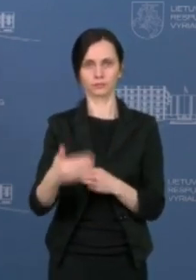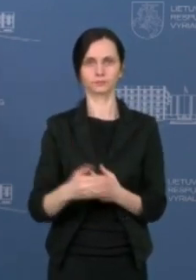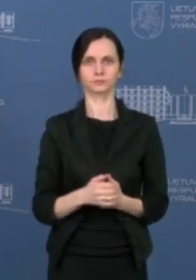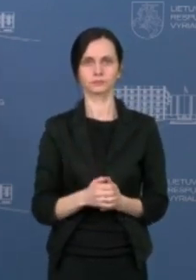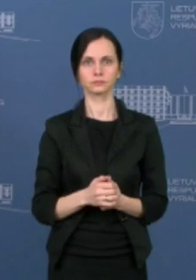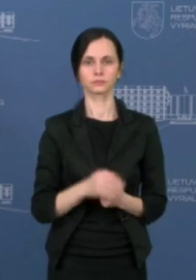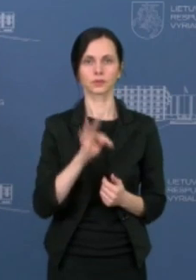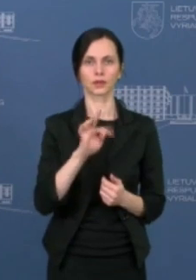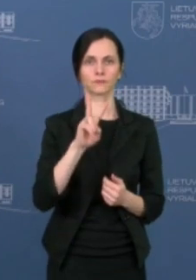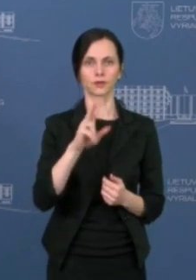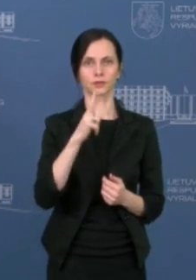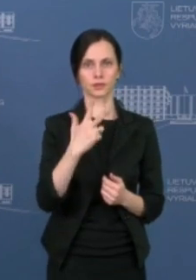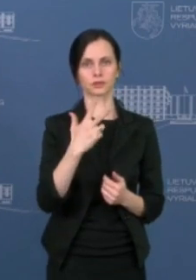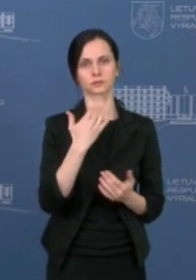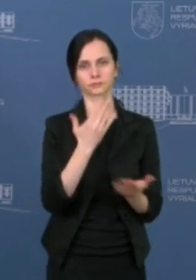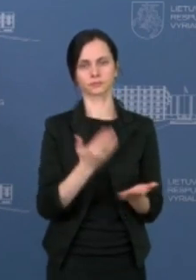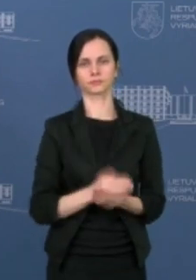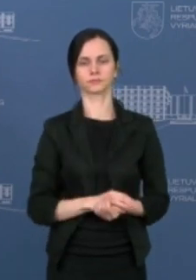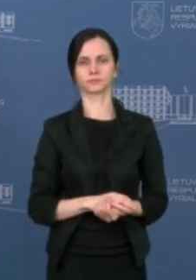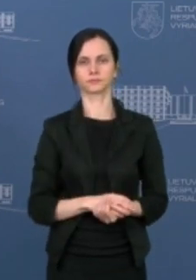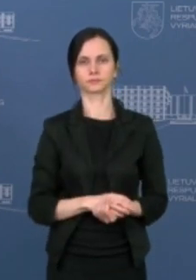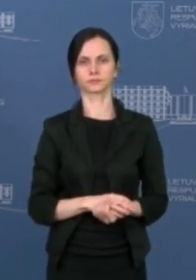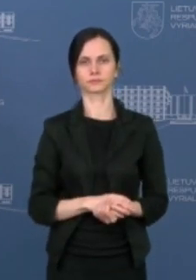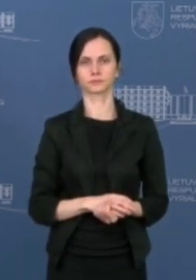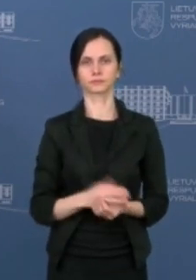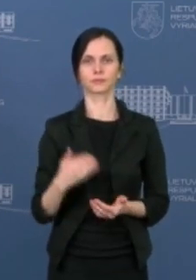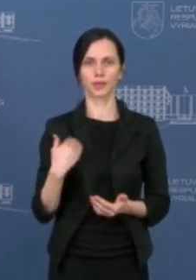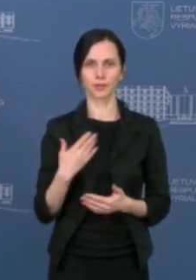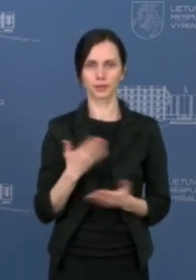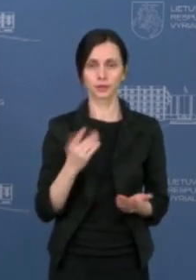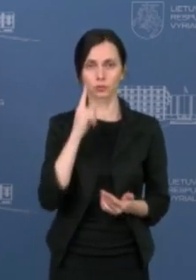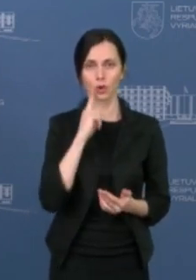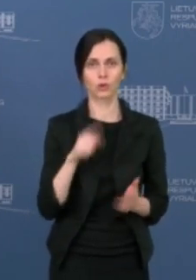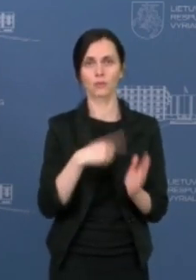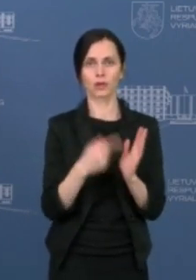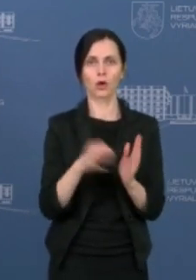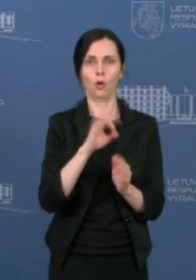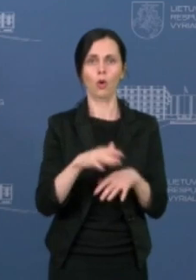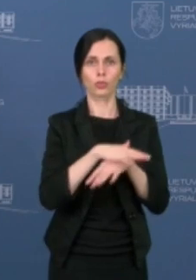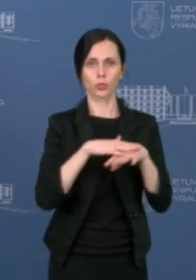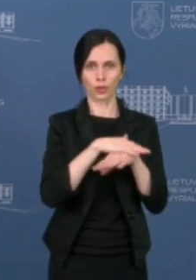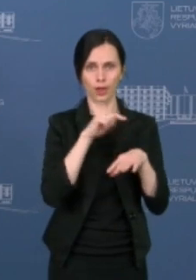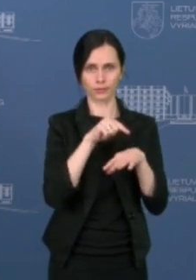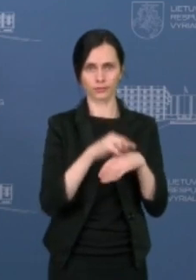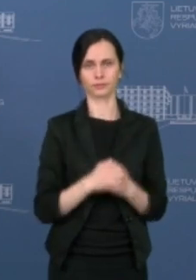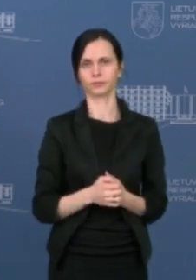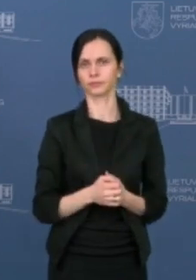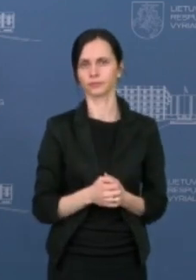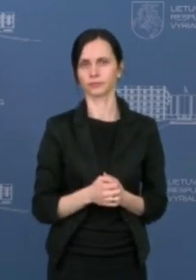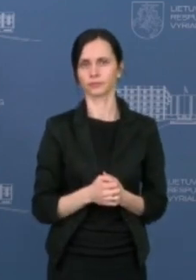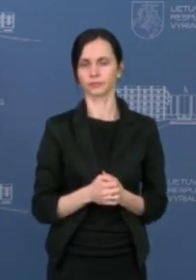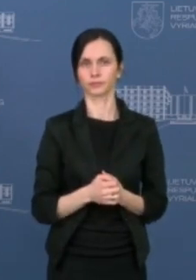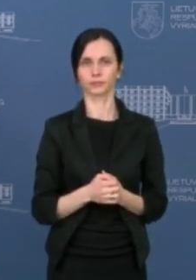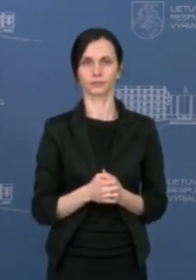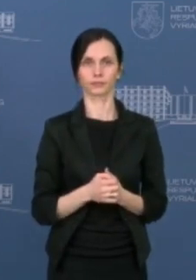TV3, Karolis Klikna. Sveiki, ministrė, aš daug norėčiau paklausyti dėl Trugavėčių, nes tokia dviprasmiškai galima